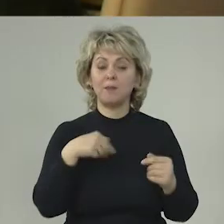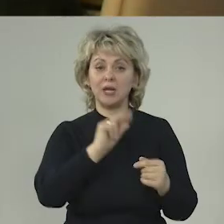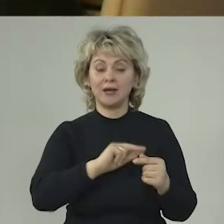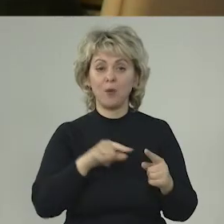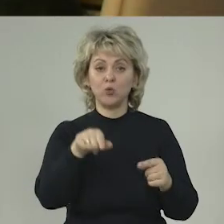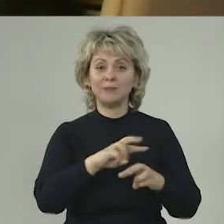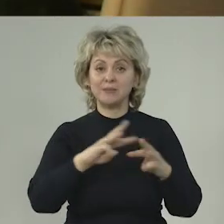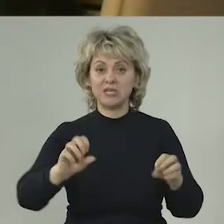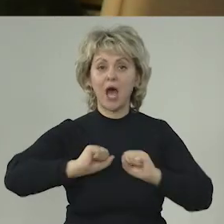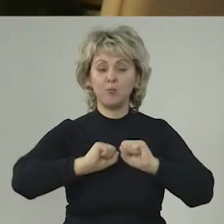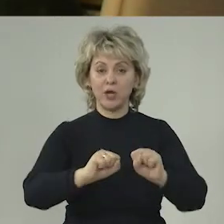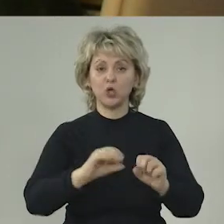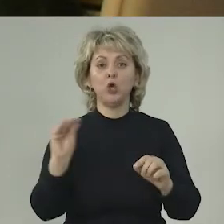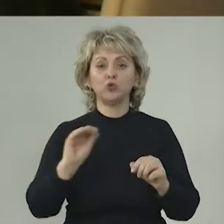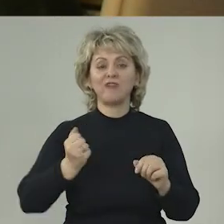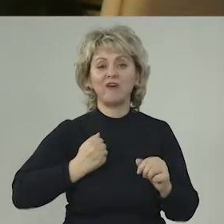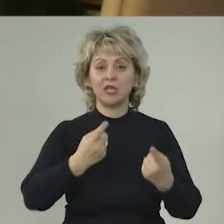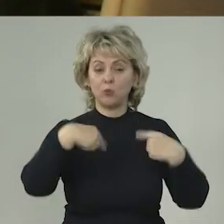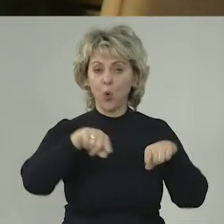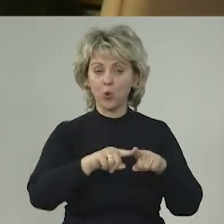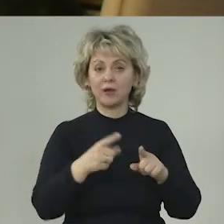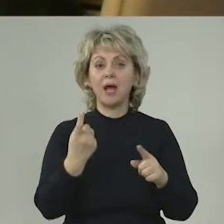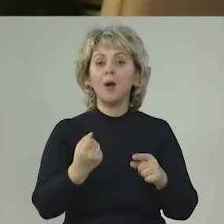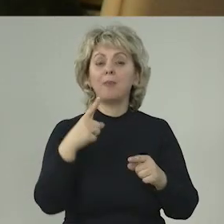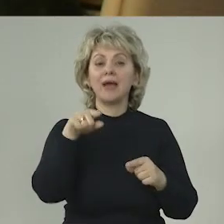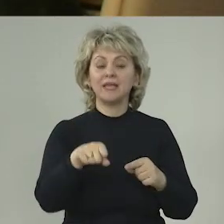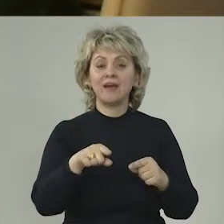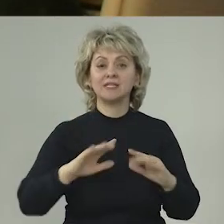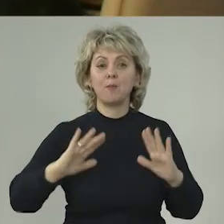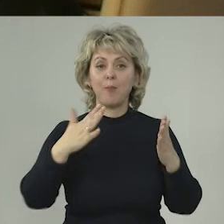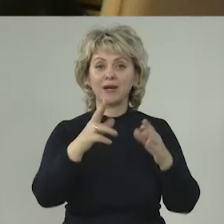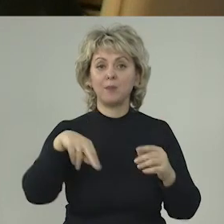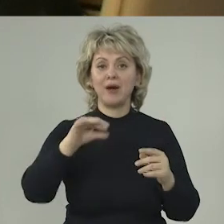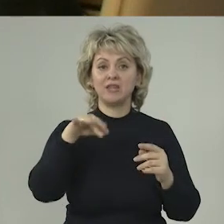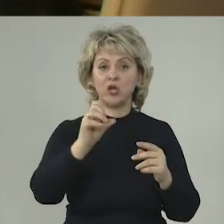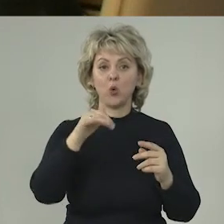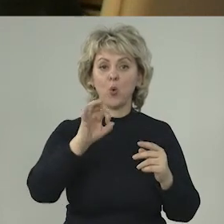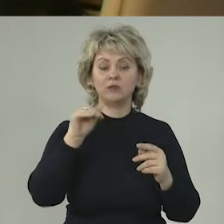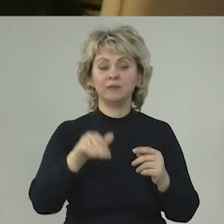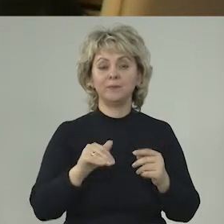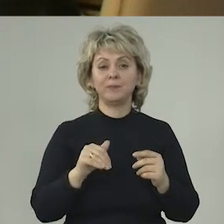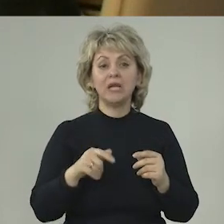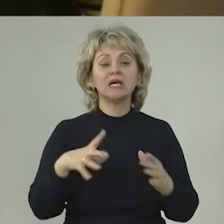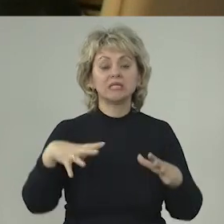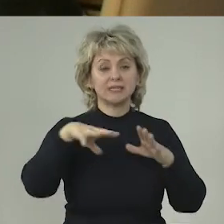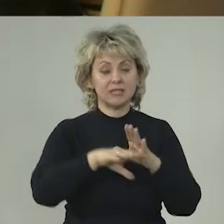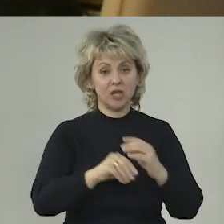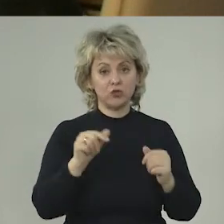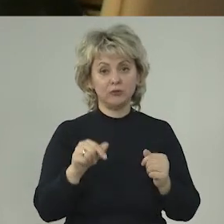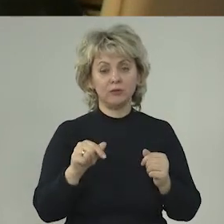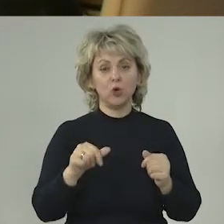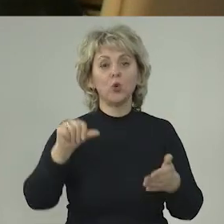работаем сейчас с Министерством обороны, с Южным военным округом. Появится парк Патриот. Значит,